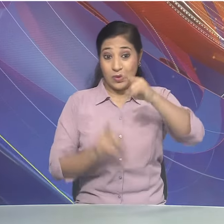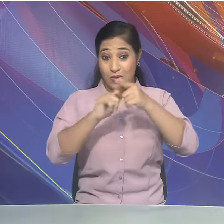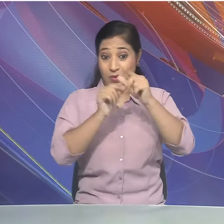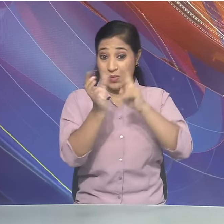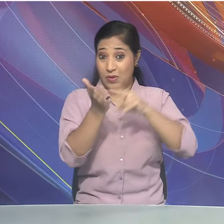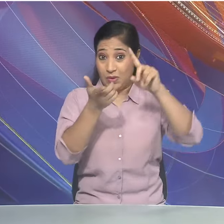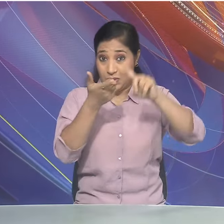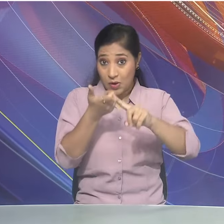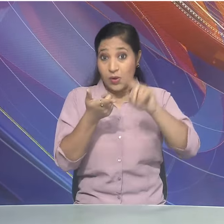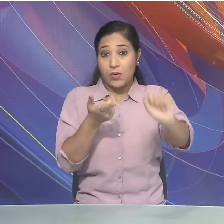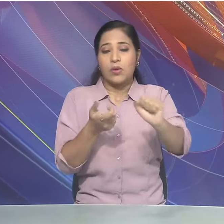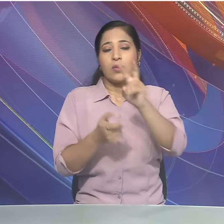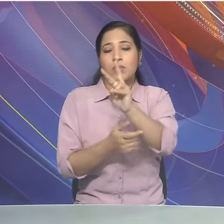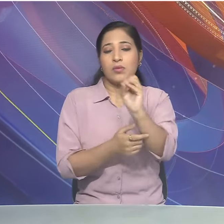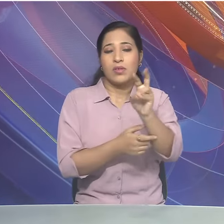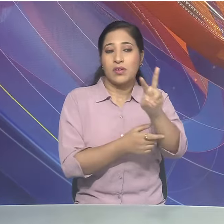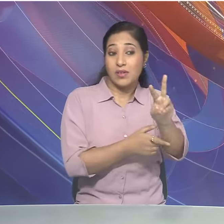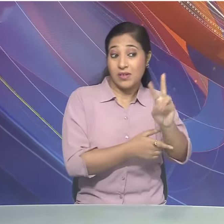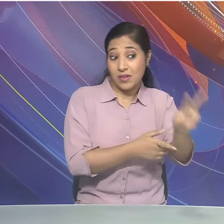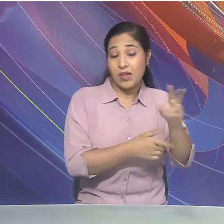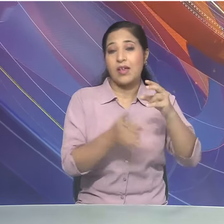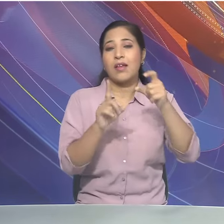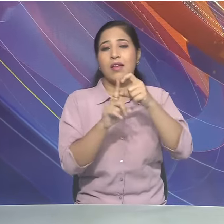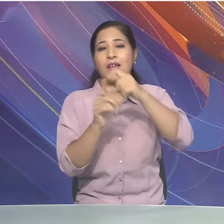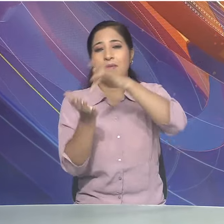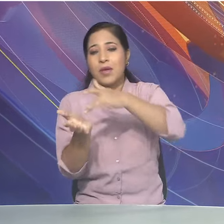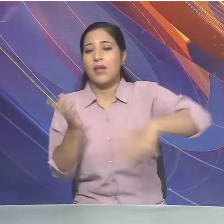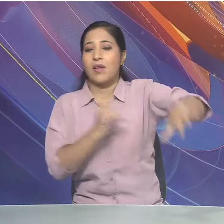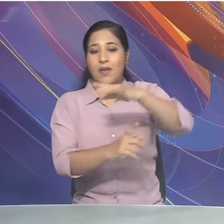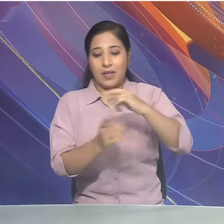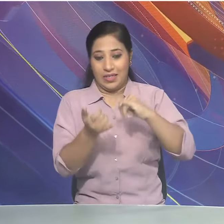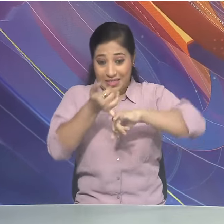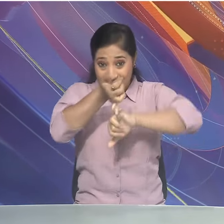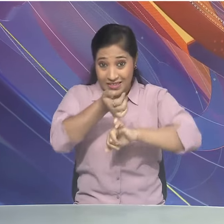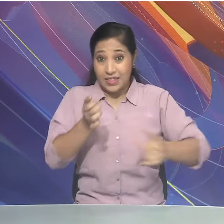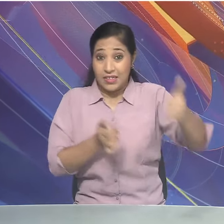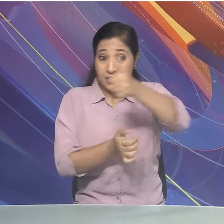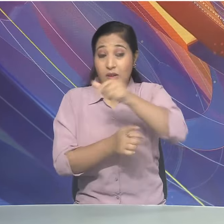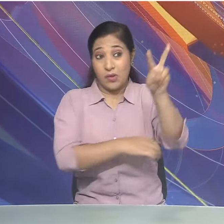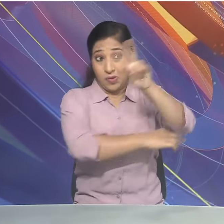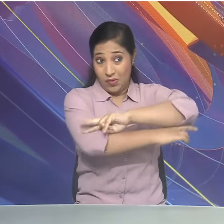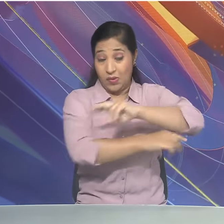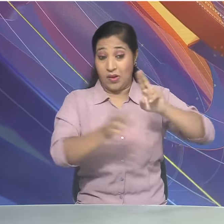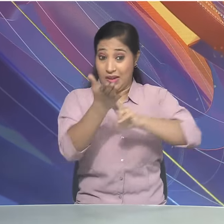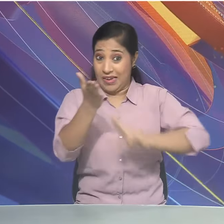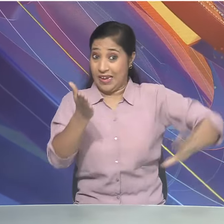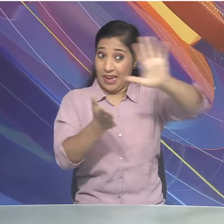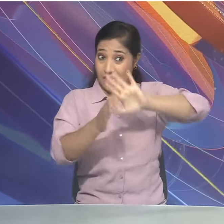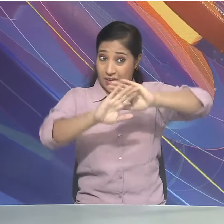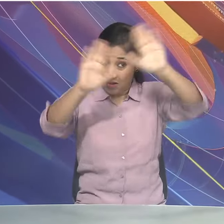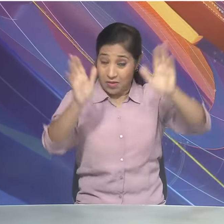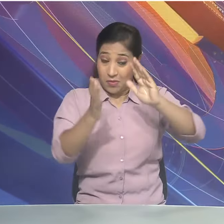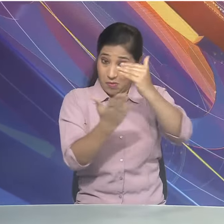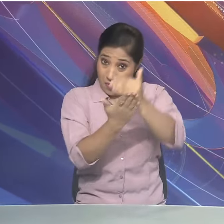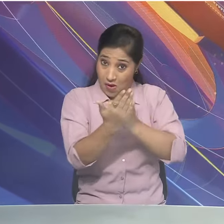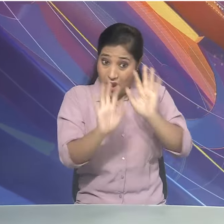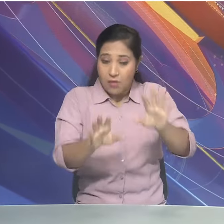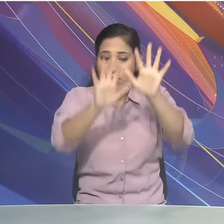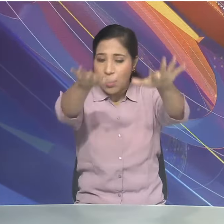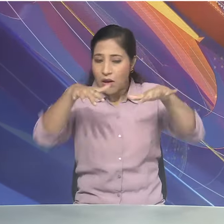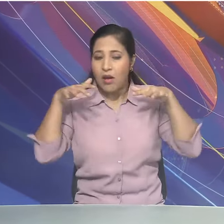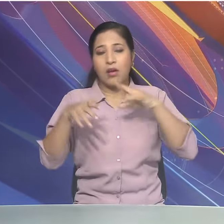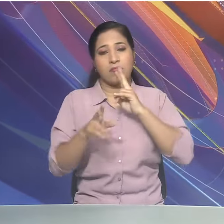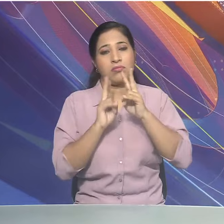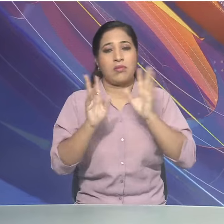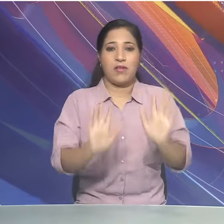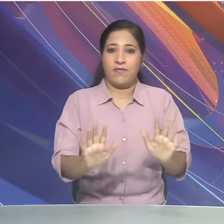2022 को प्रधान मंत्री ने धर्मशाला में मुख्य सचीवों के दो दिवसीय राष्ट्रिय सम्मेलन को संबोधित किया था इस दोरान